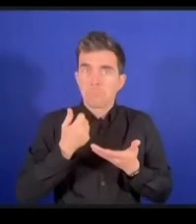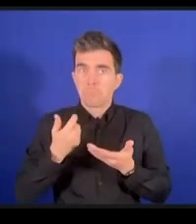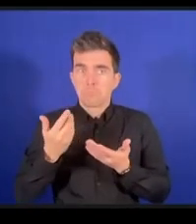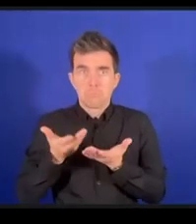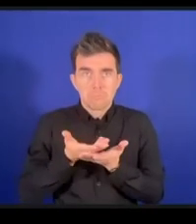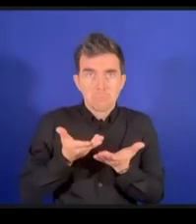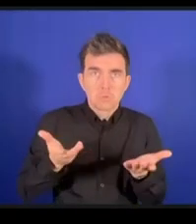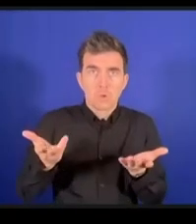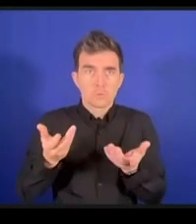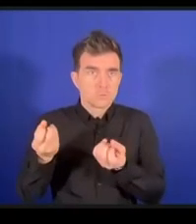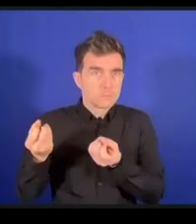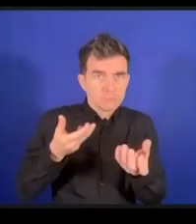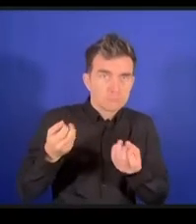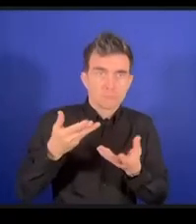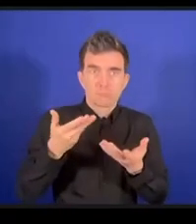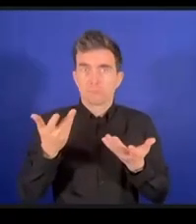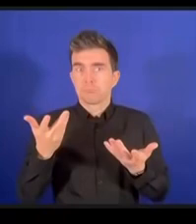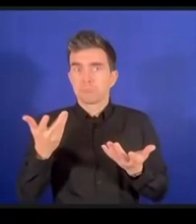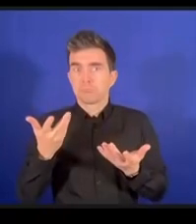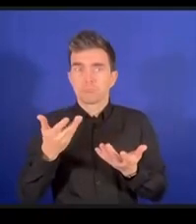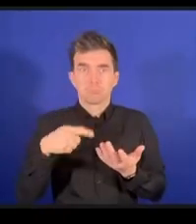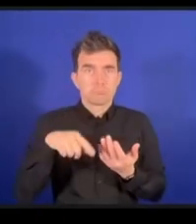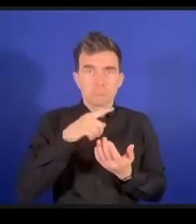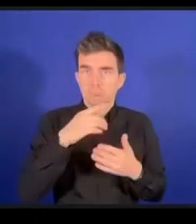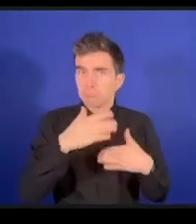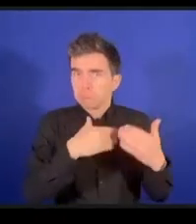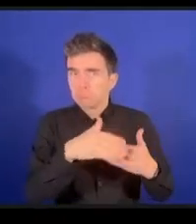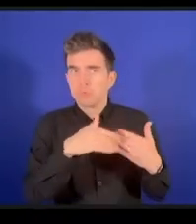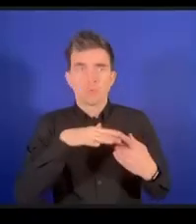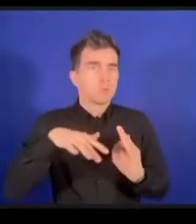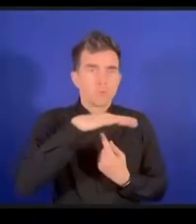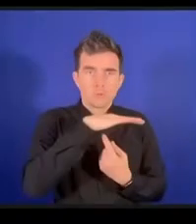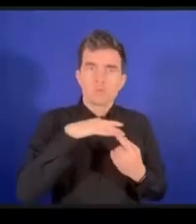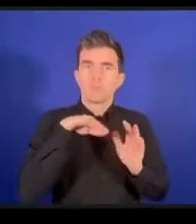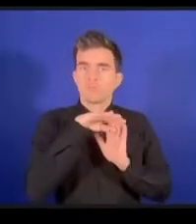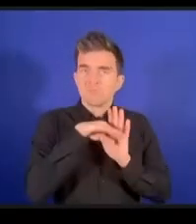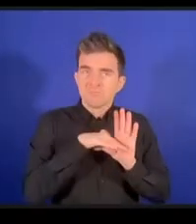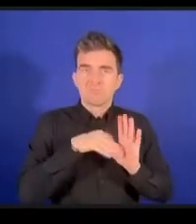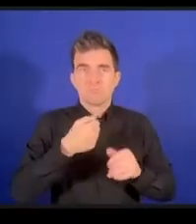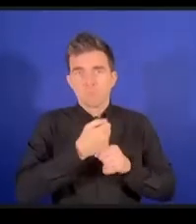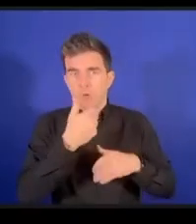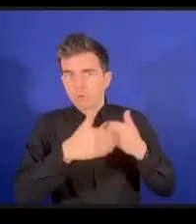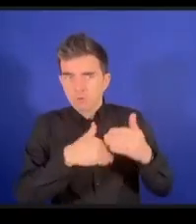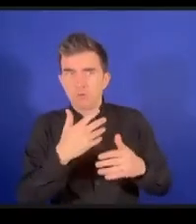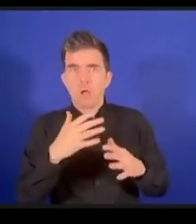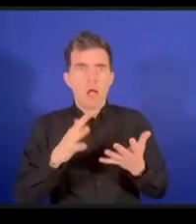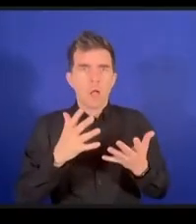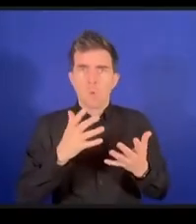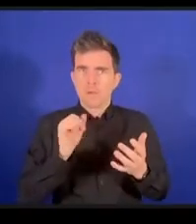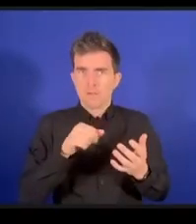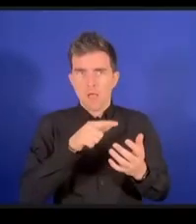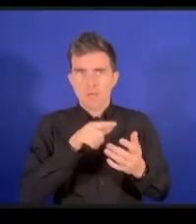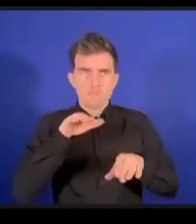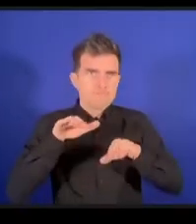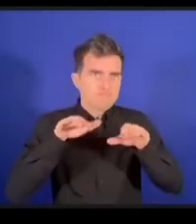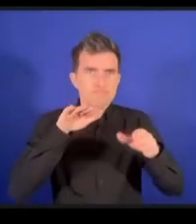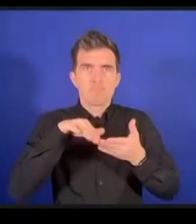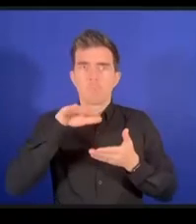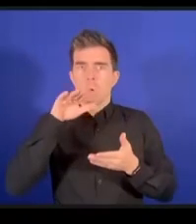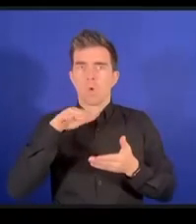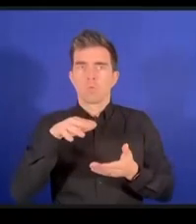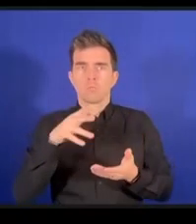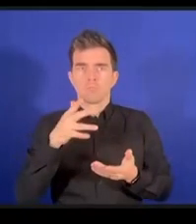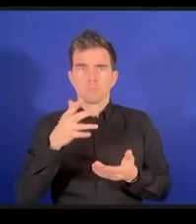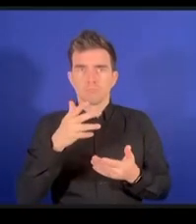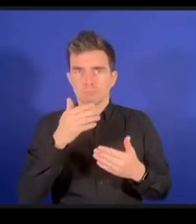ってどうやってインパクトを拡大して例えば人権宣言とかあるいは